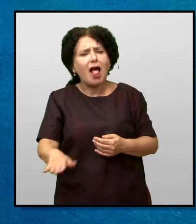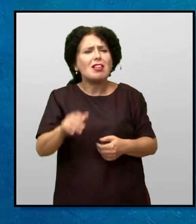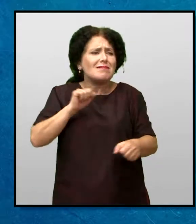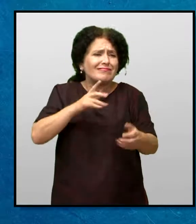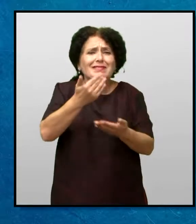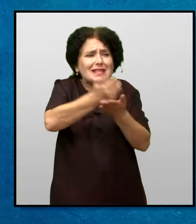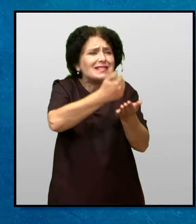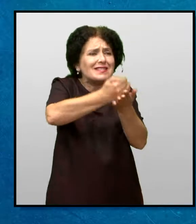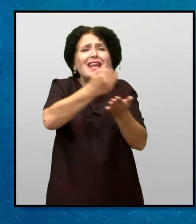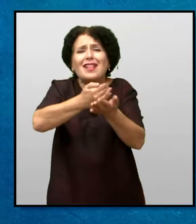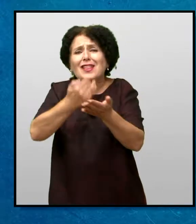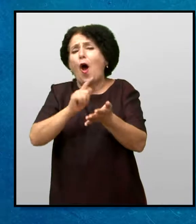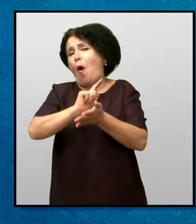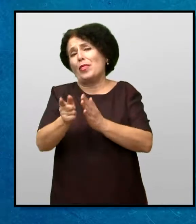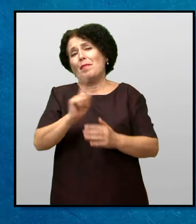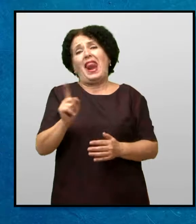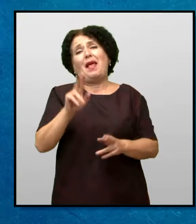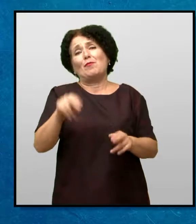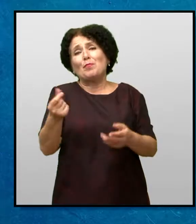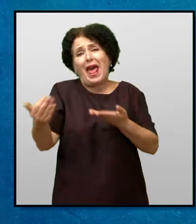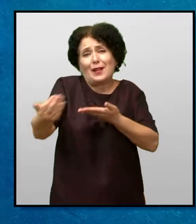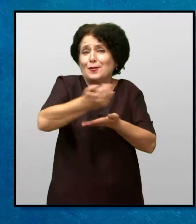можеше да заработи многу пари одеднаш